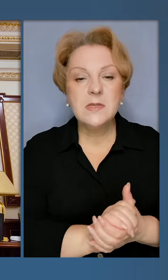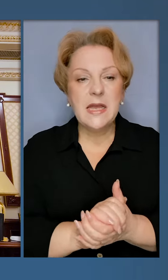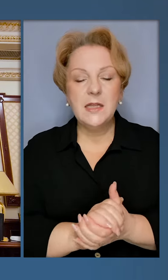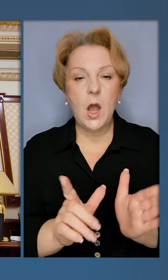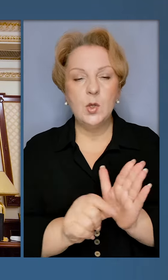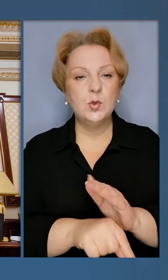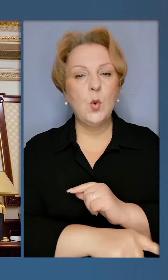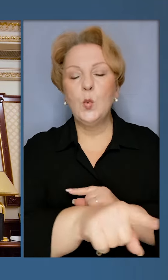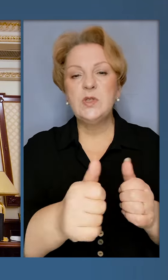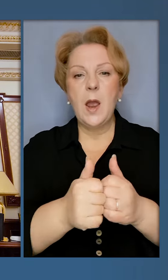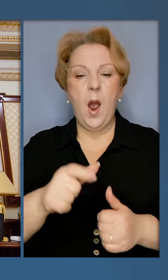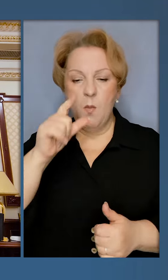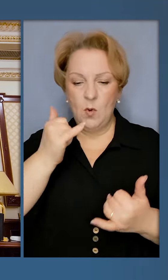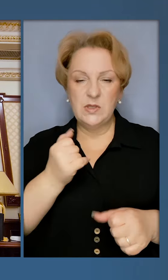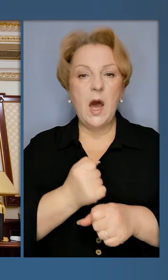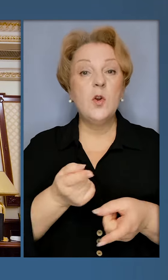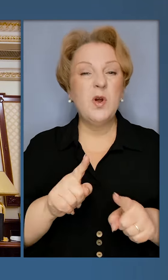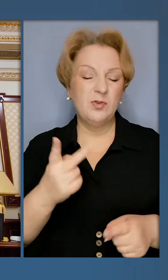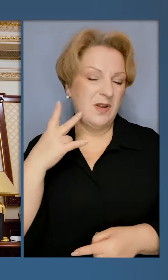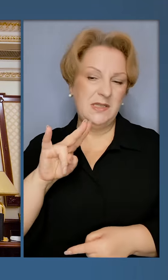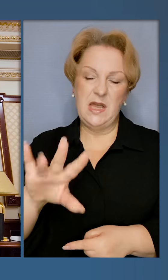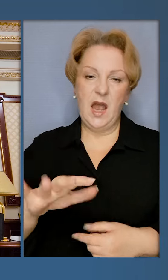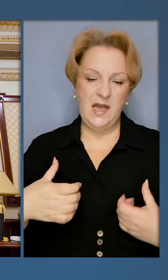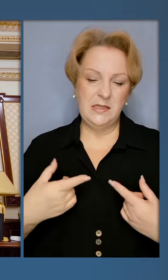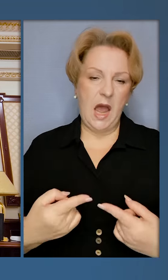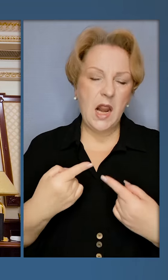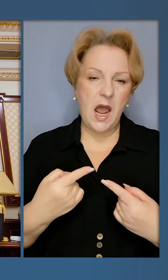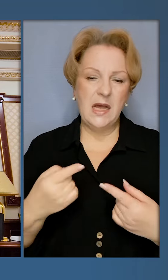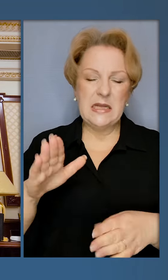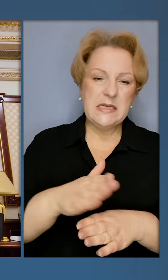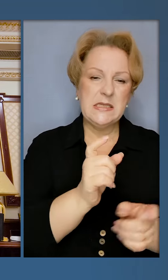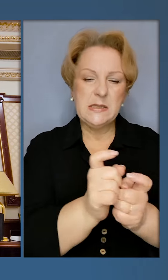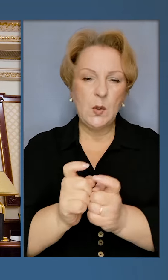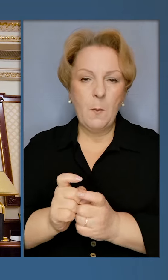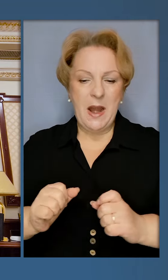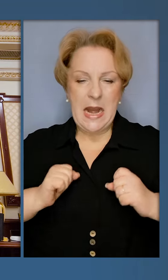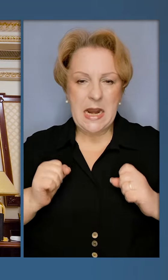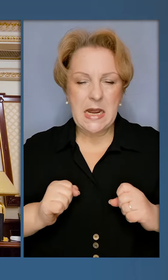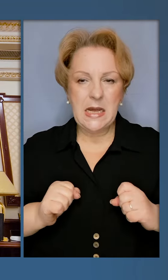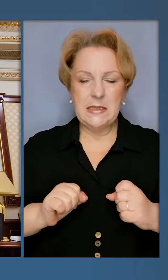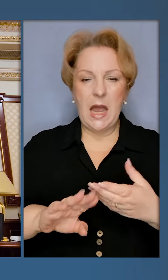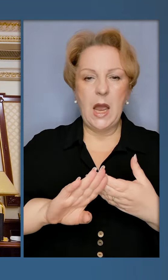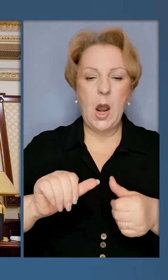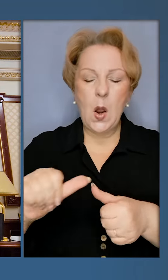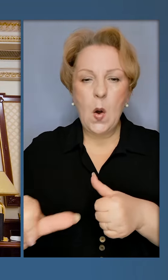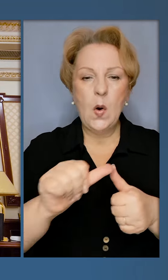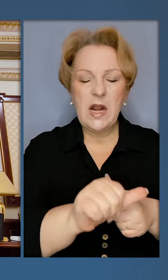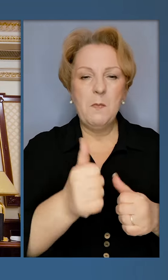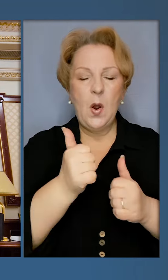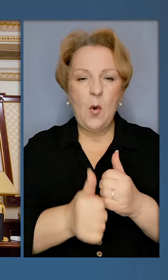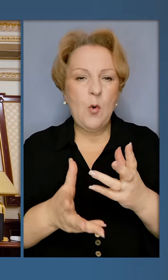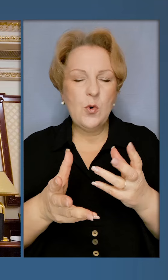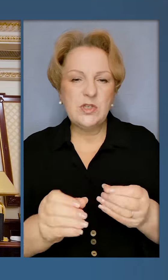єдність з усіма партнерами. Путін зараз робить те, що й завжди залякує, розколює, намагається окремо